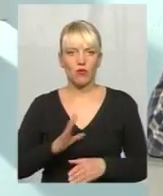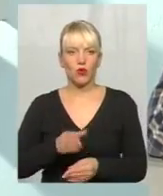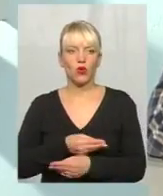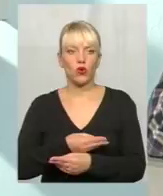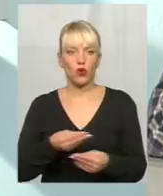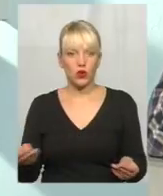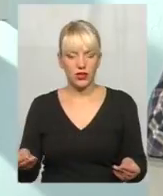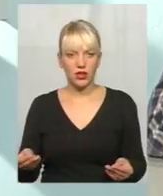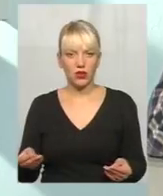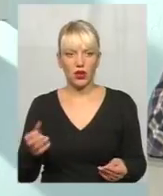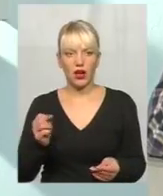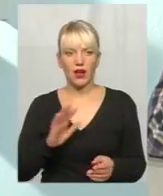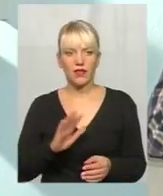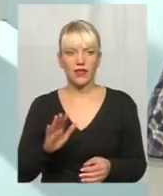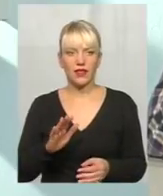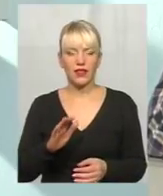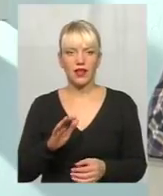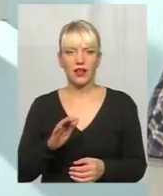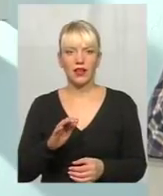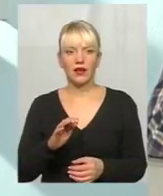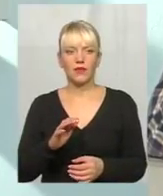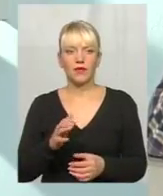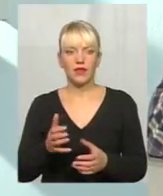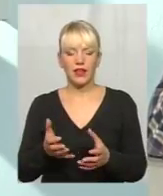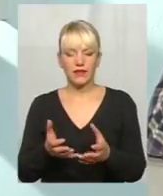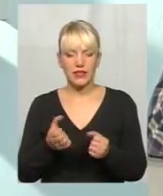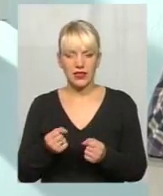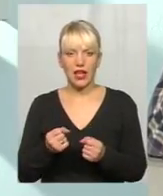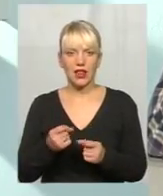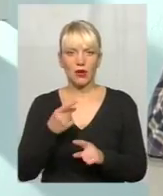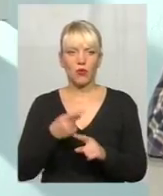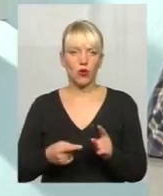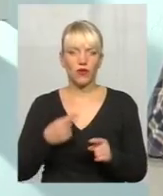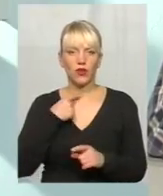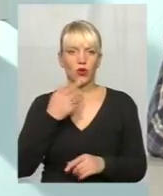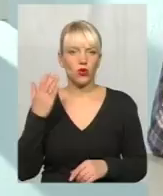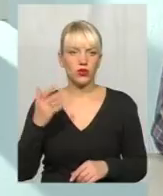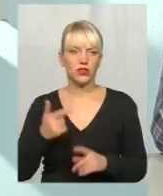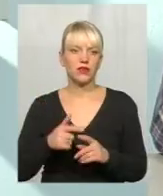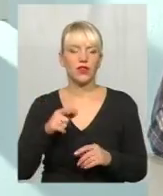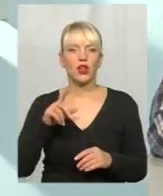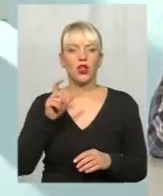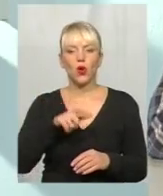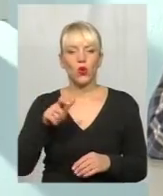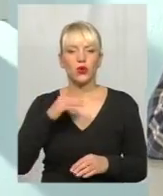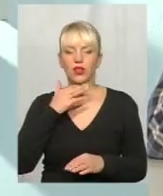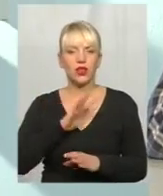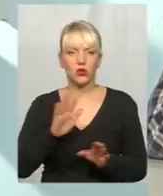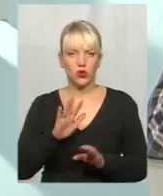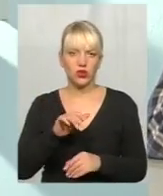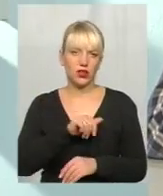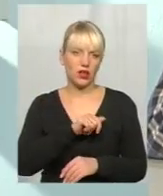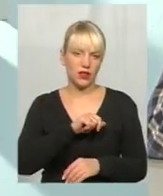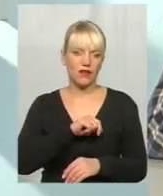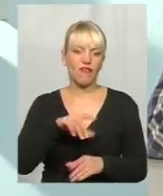а не набралось навіть половини від тих голосів. Тобто, люди все ж таки не дурні, можна сказати. Молодці. Я